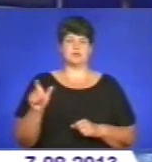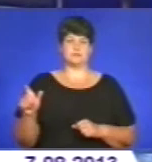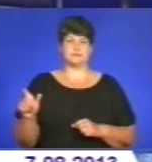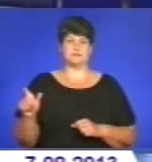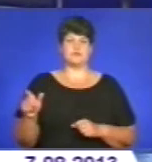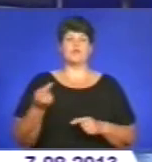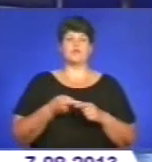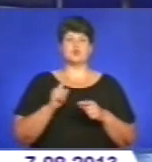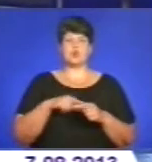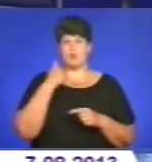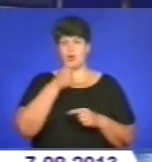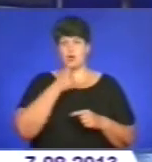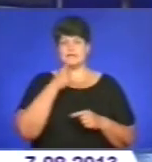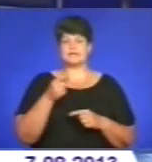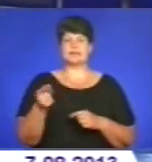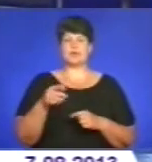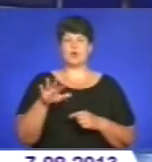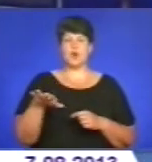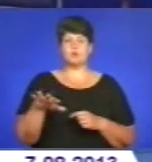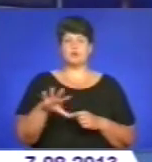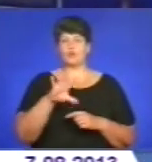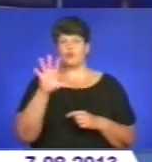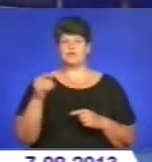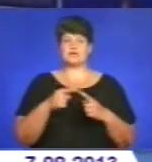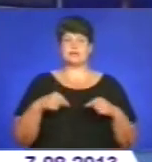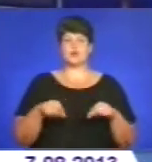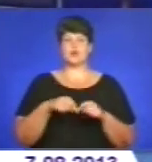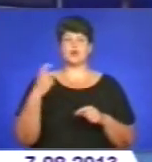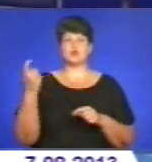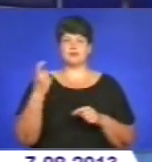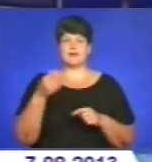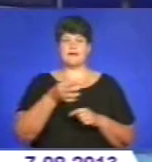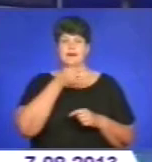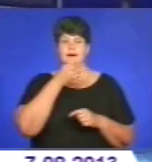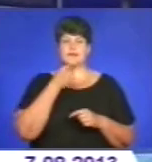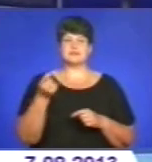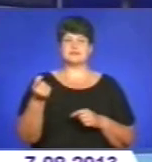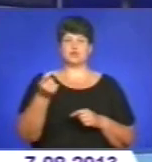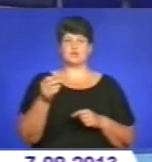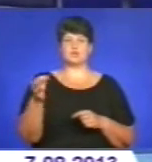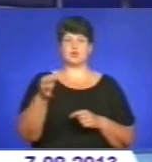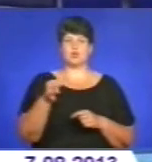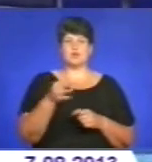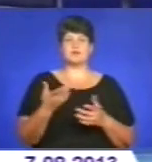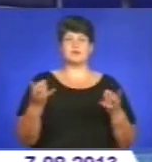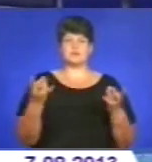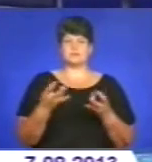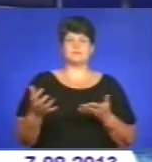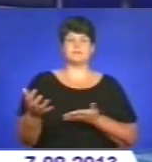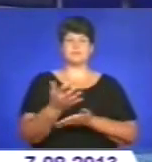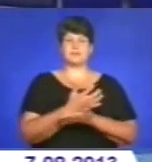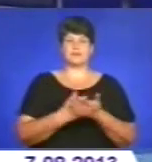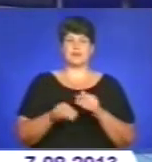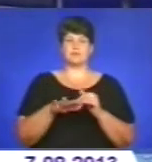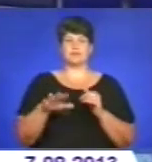Цьогоріч на Тернопільщині в усіх категоріях господарств – ранні зернові та зернобобові – належить обмолотити на площі